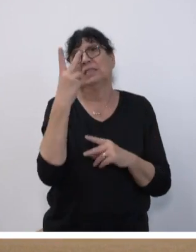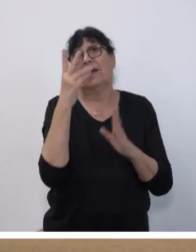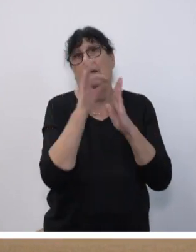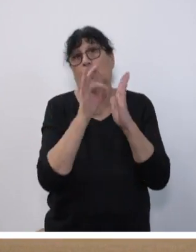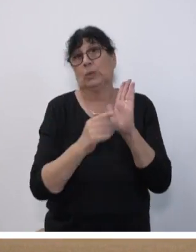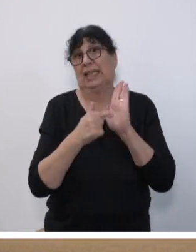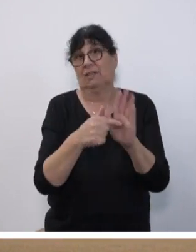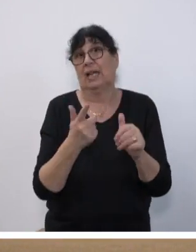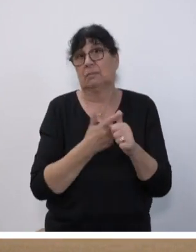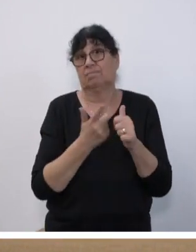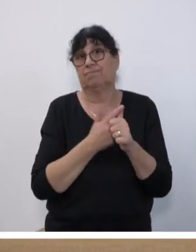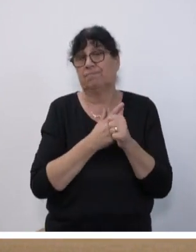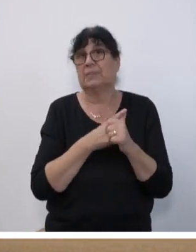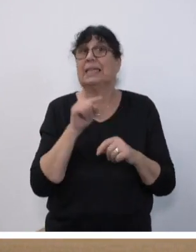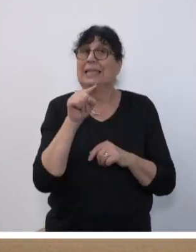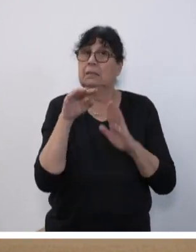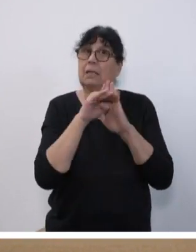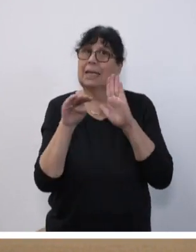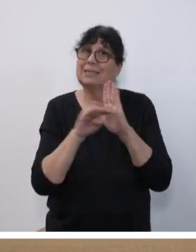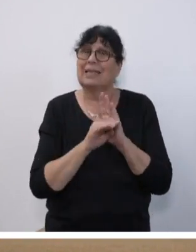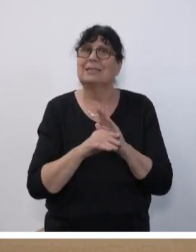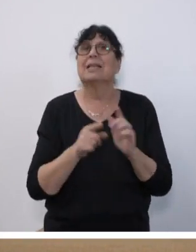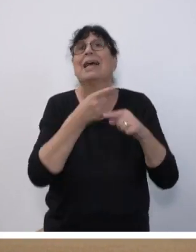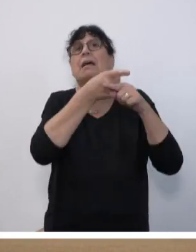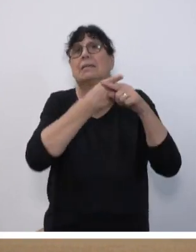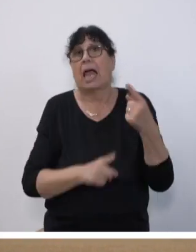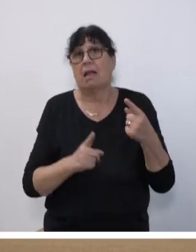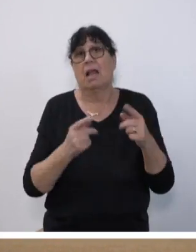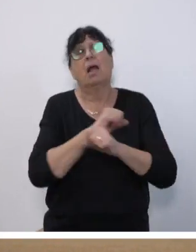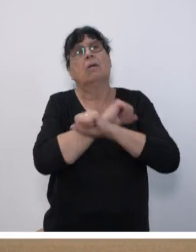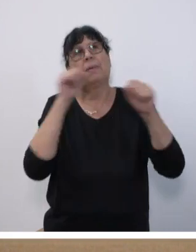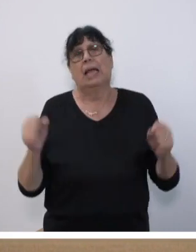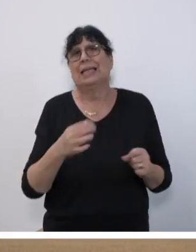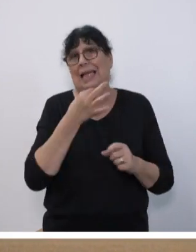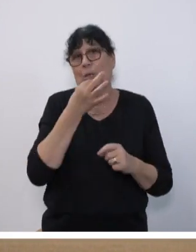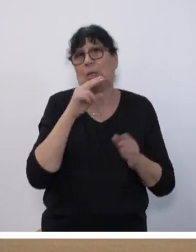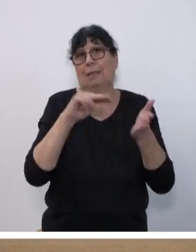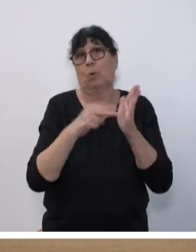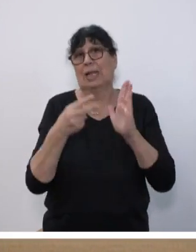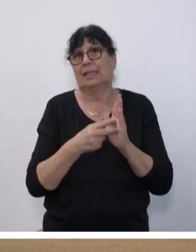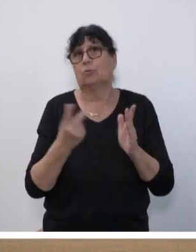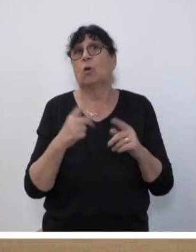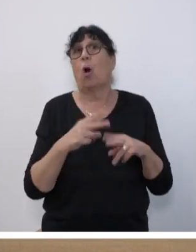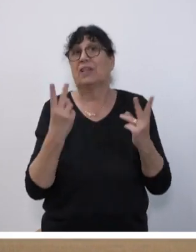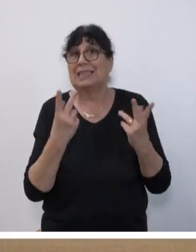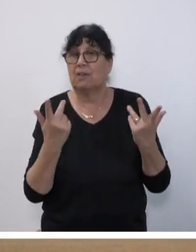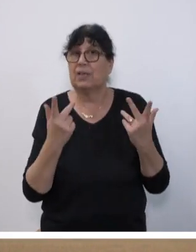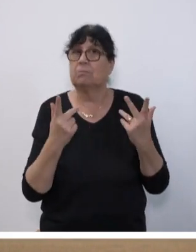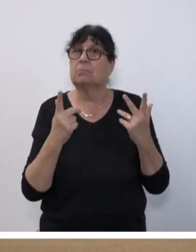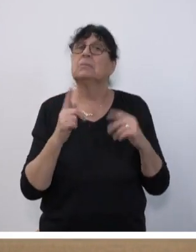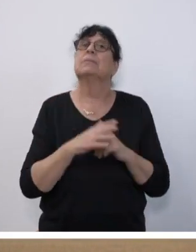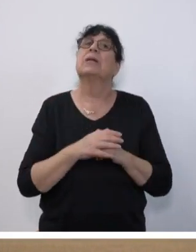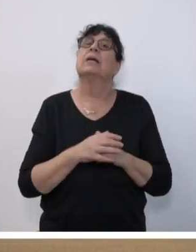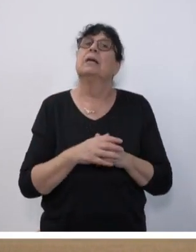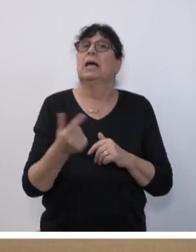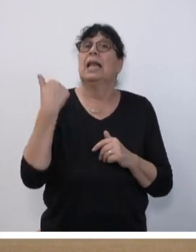Zum einen, dieses Gesetz ist Teil einer breiten jugendpolitischen Offensive der saarländischen Landesregierung in den letzten zwei